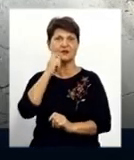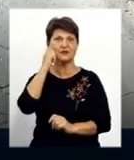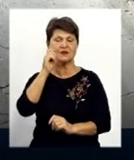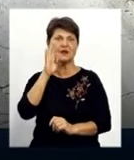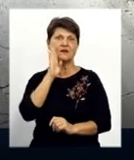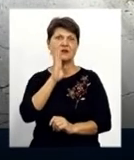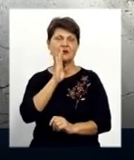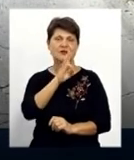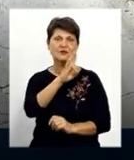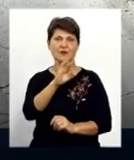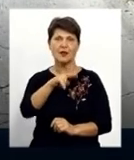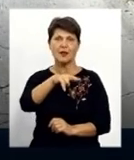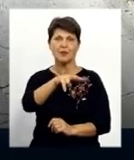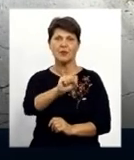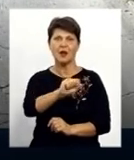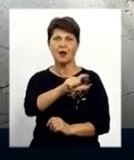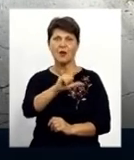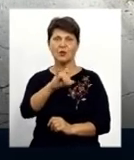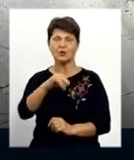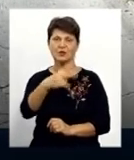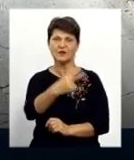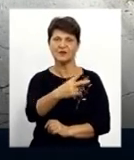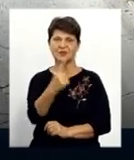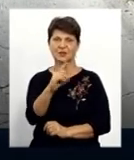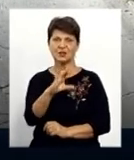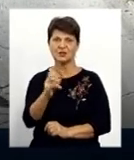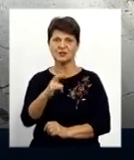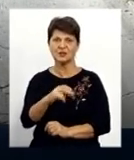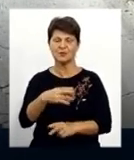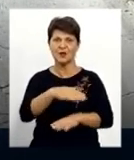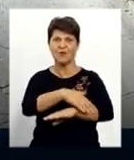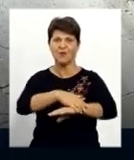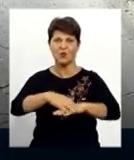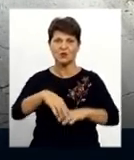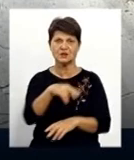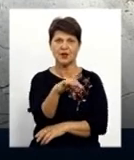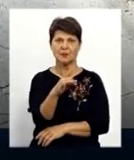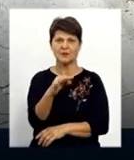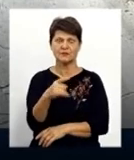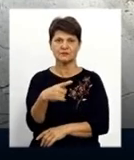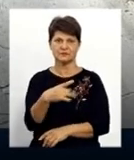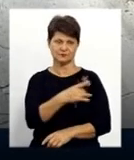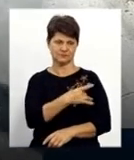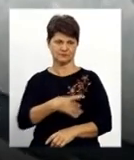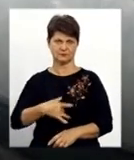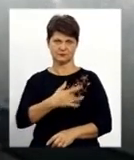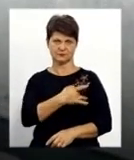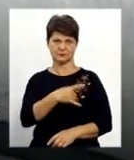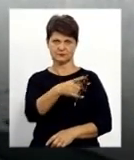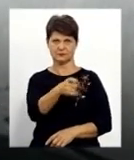Віталіни Плаходнюк. Нагадаємо, 21 серпня по вулиці Привокзальній виявили тіло жінки із вогнепальними пораненнями.